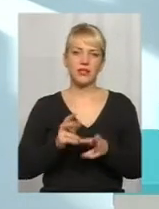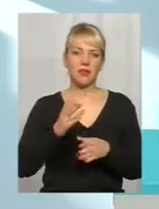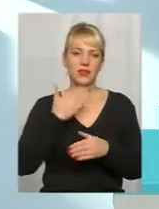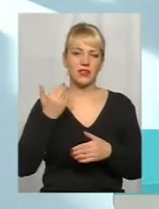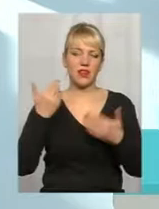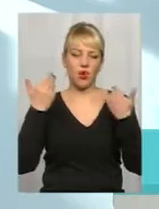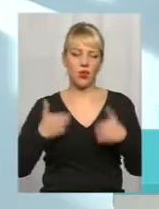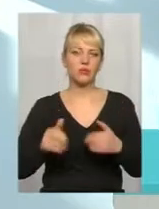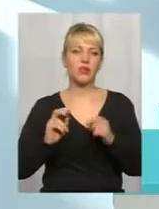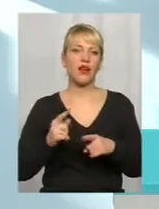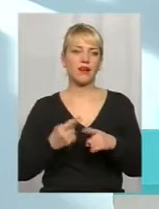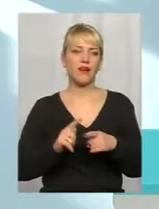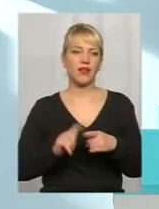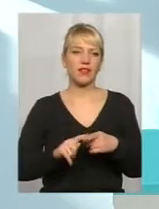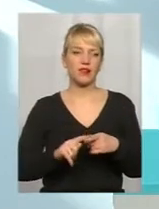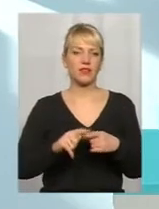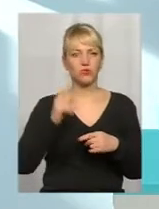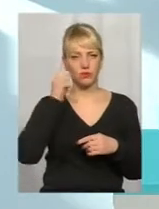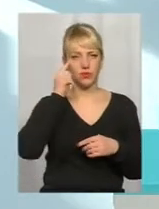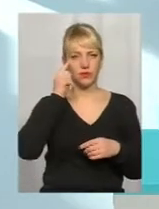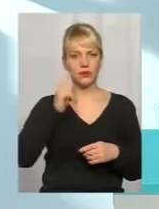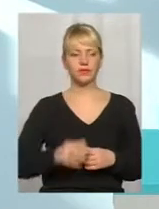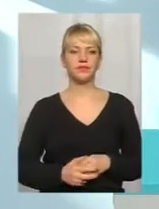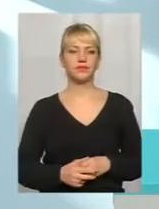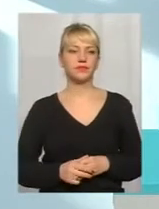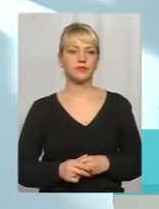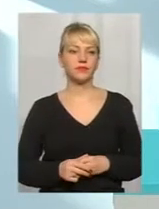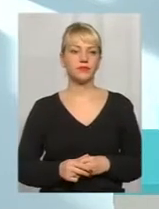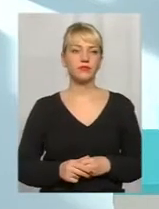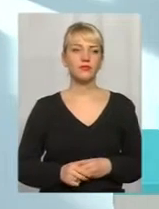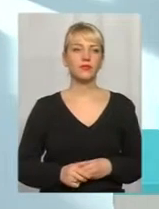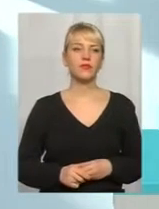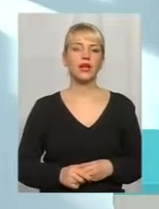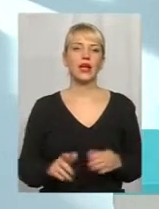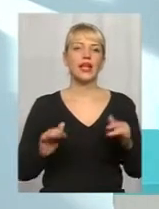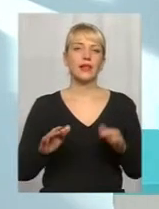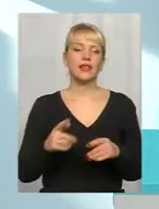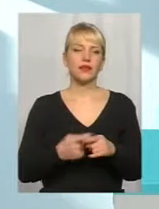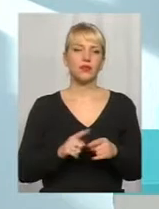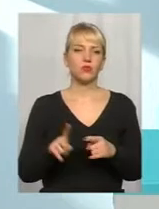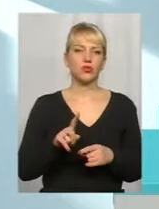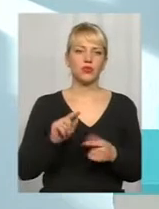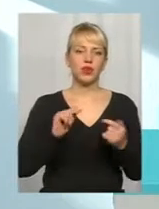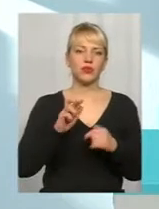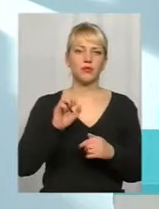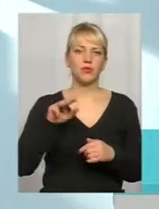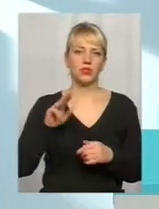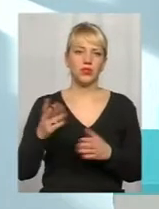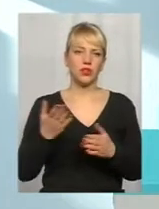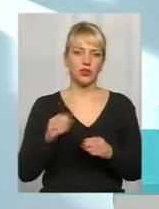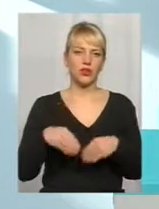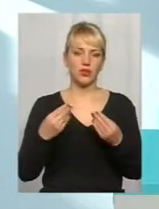як це, в общем-то, прийнято, як говориться, предполагати. Діло в тому, що антибіотики, які назначаються